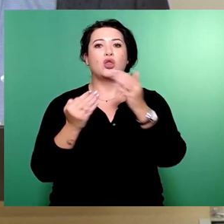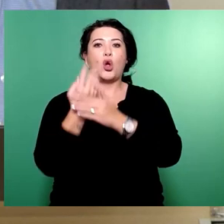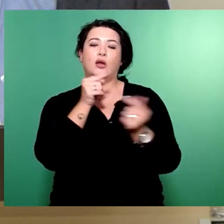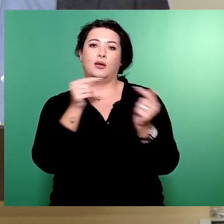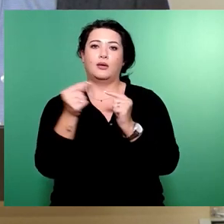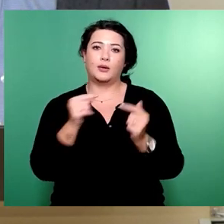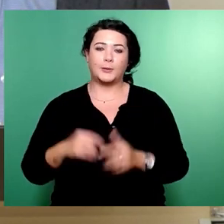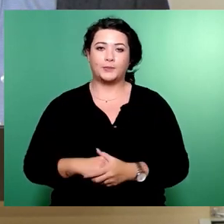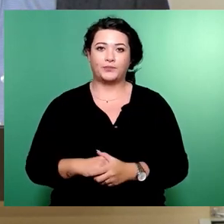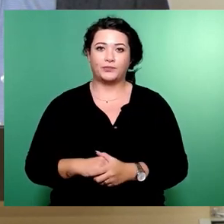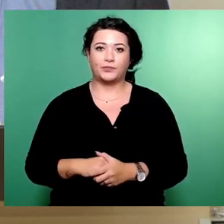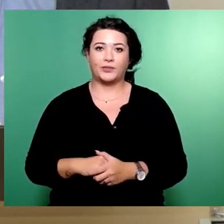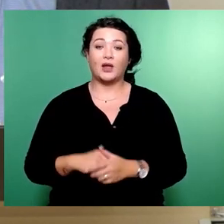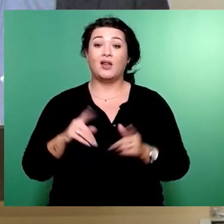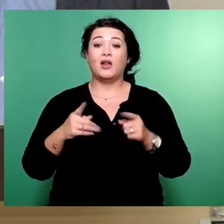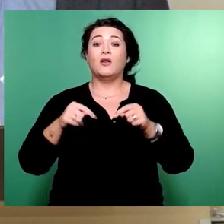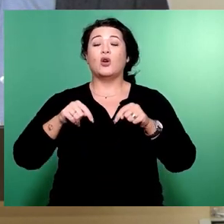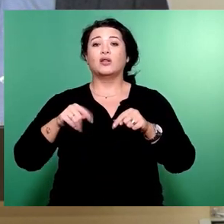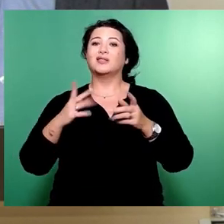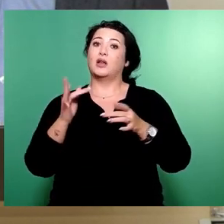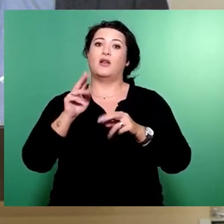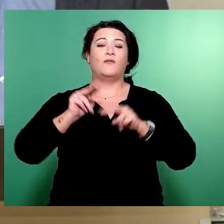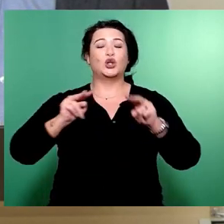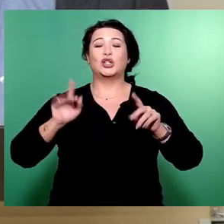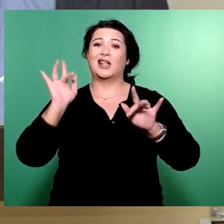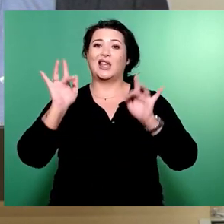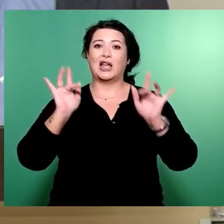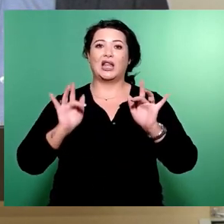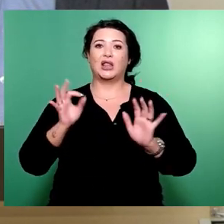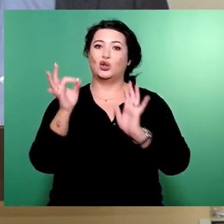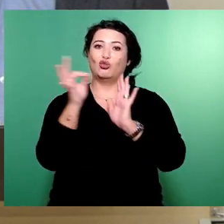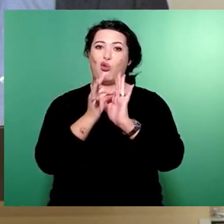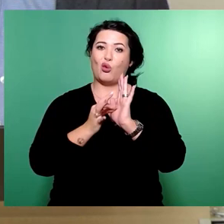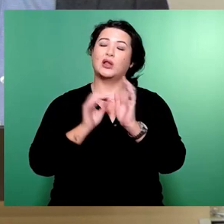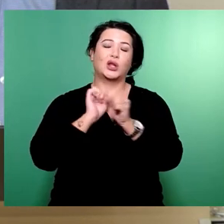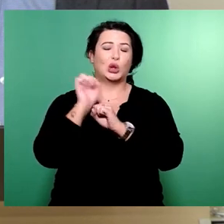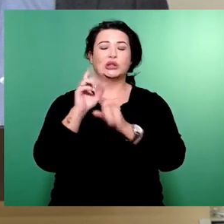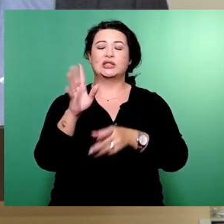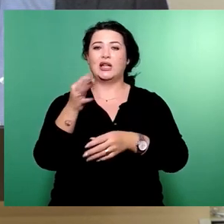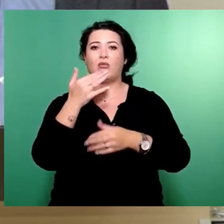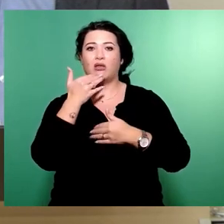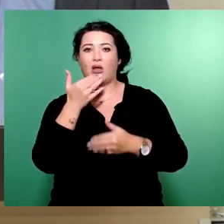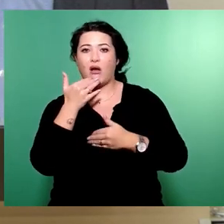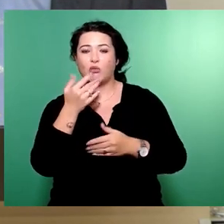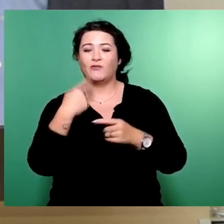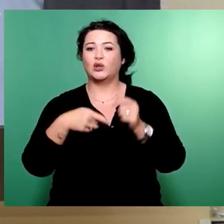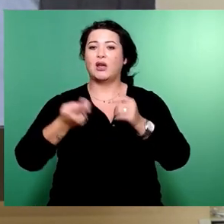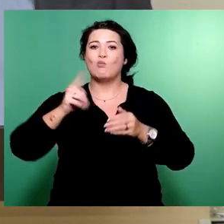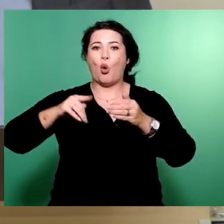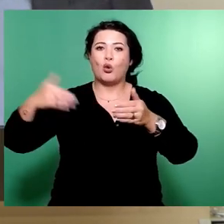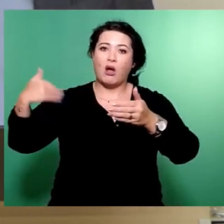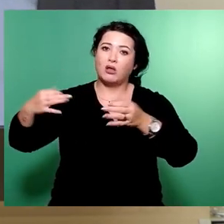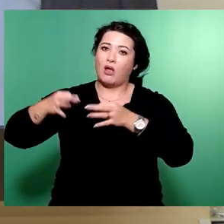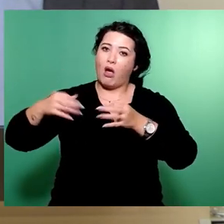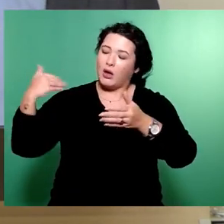des Stadtrates, trotz dieser kritischen Punkte danke ich Ihnen für die Arbeit der vergangenen Monate und Tage. Ich danke auch Frau